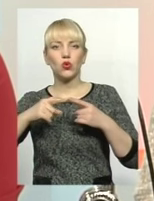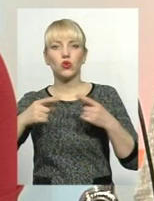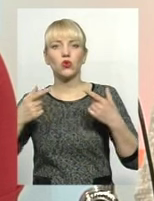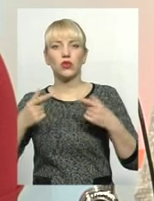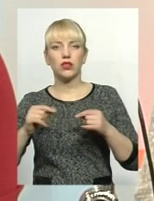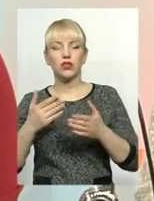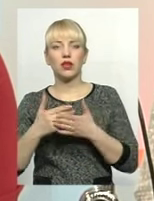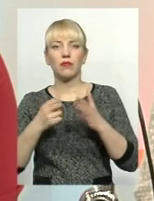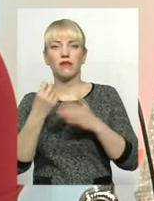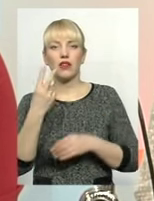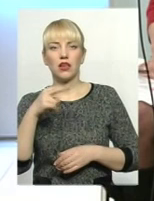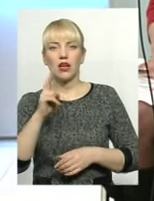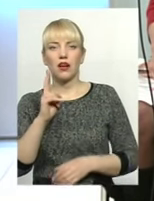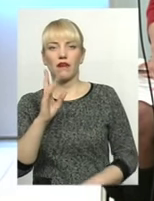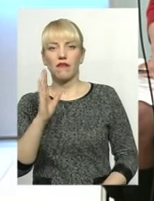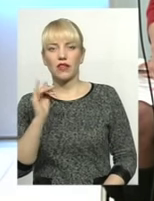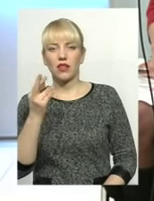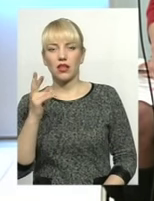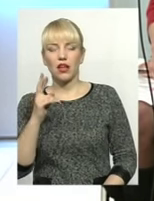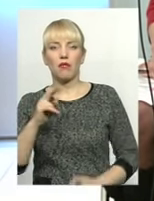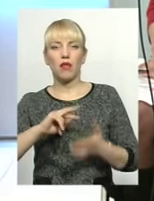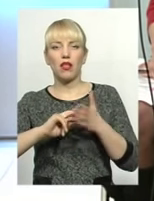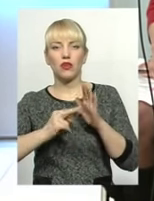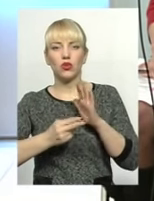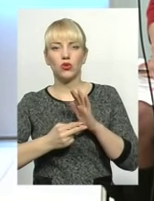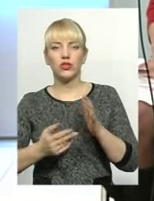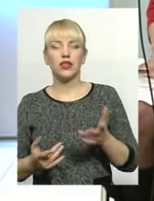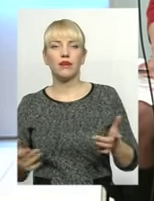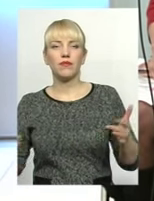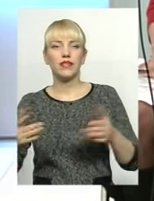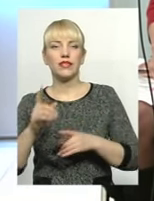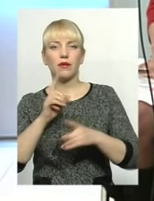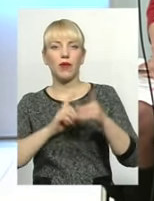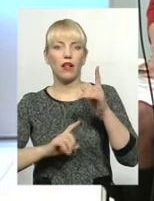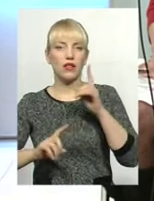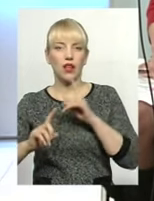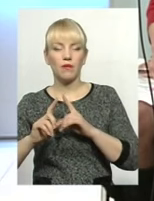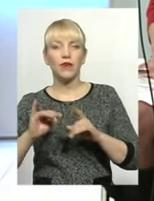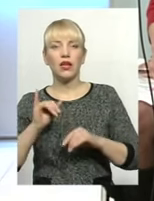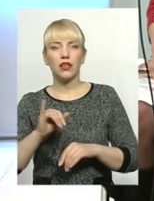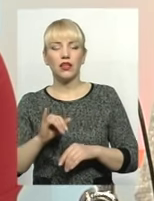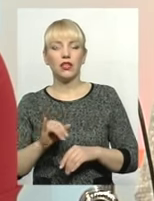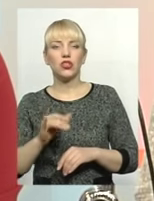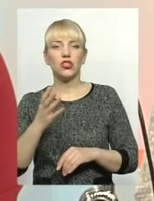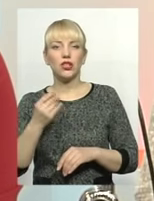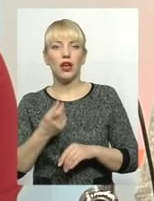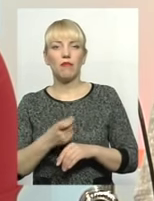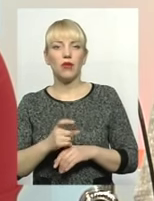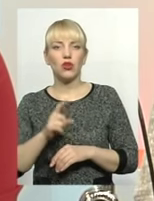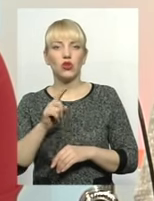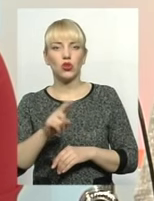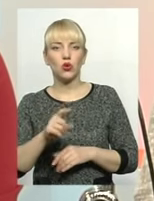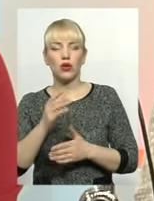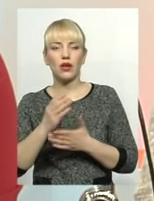на 12 квітня планується знову ж такі зібрання. І більше того, по окремих таких